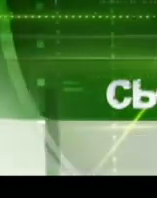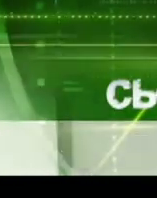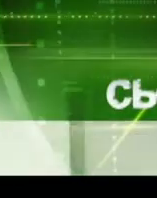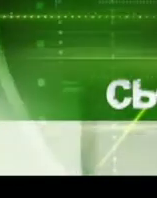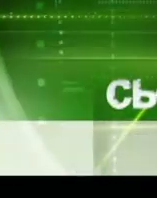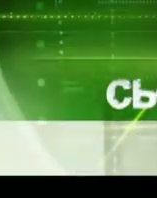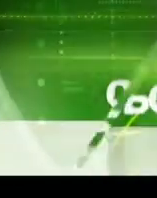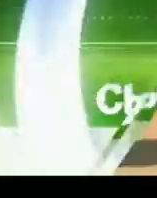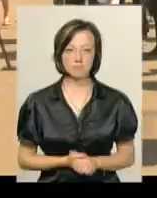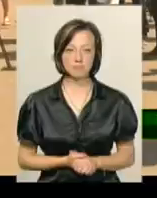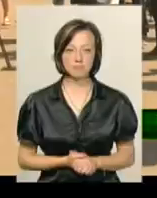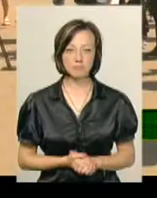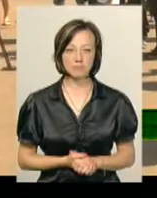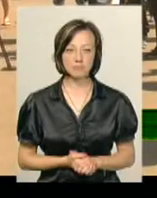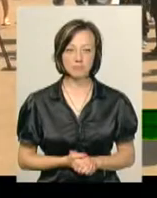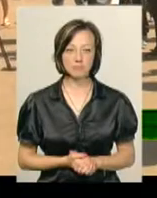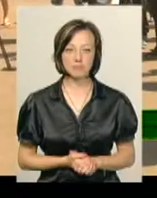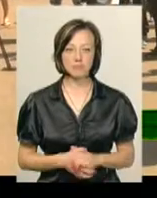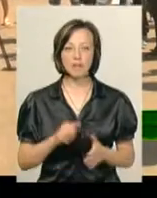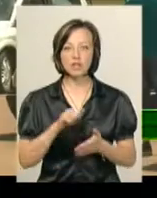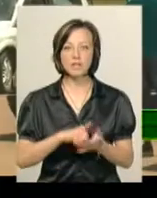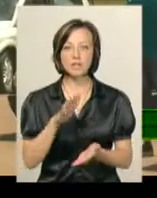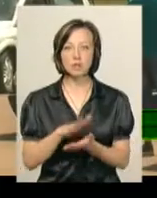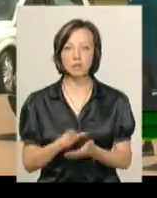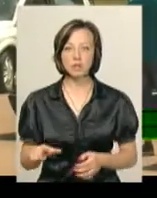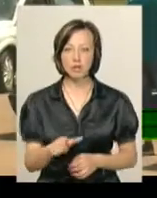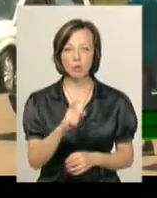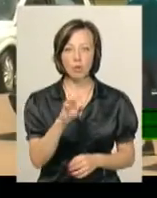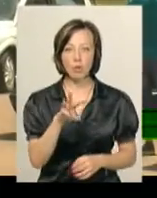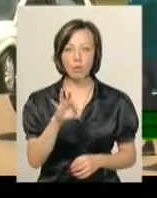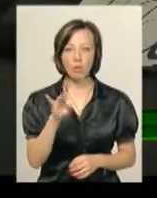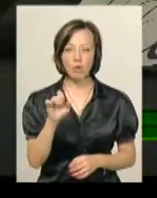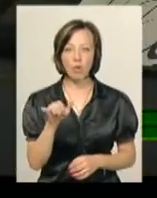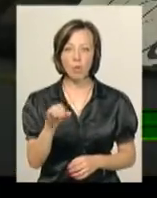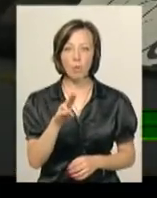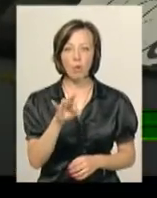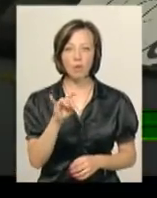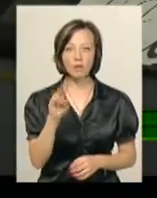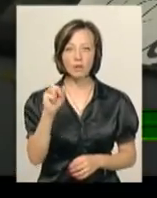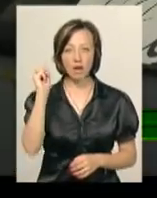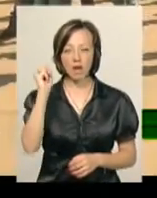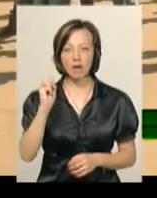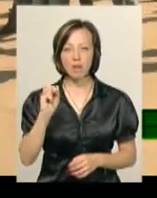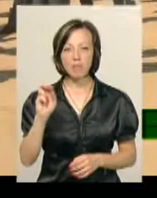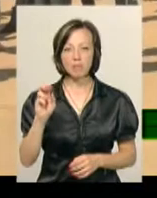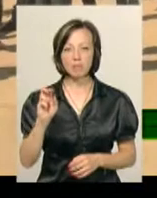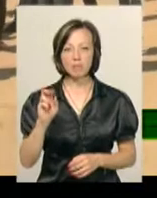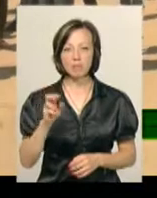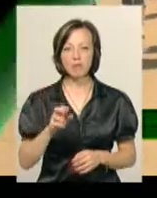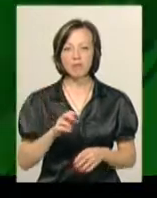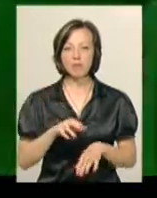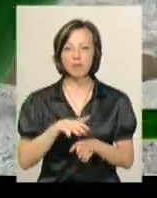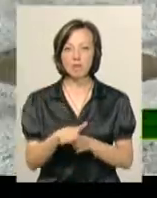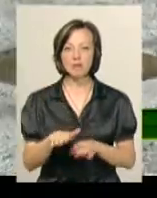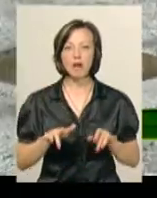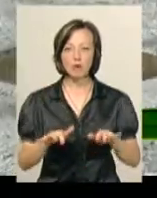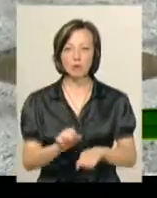Музика Через забруднення річки Хомора у Понінці Полонського району та у Хмельницькому відбулися акції протесту.